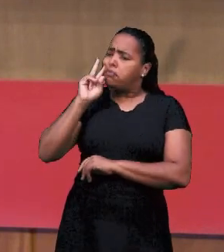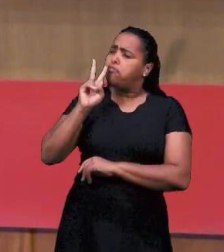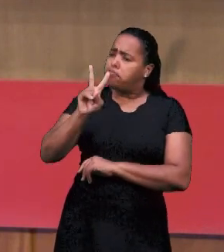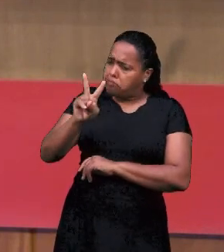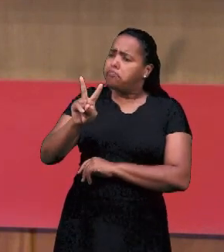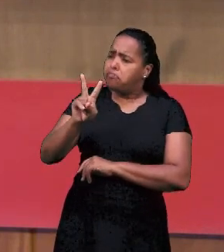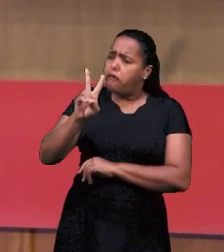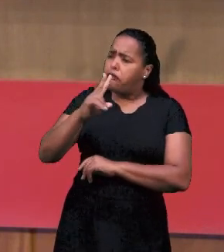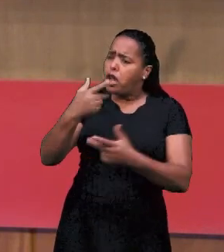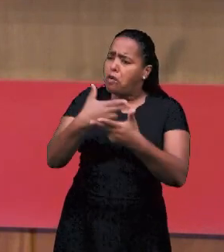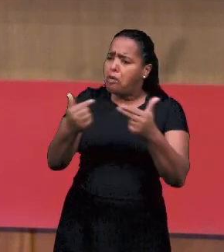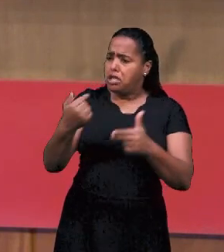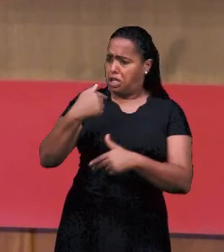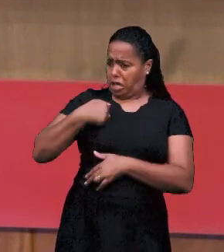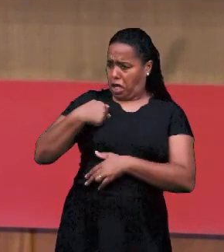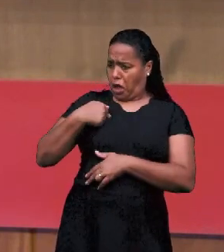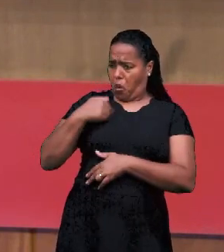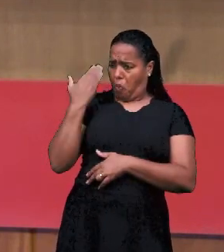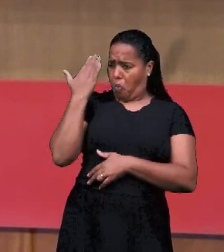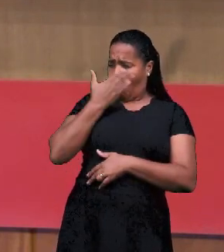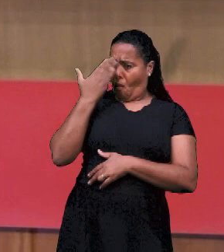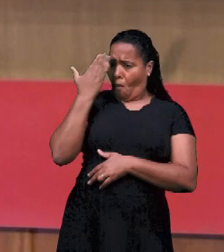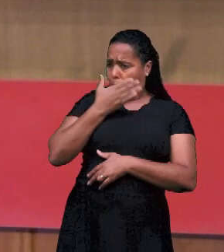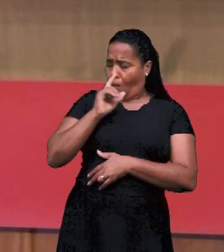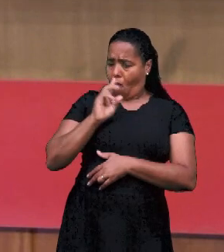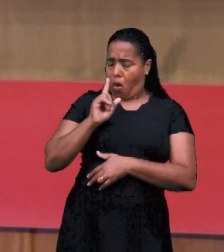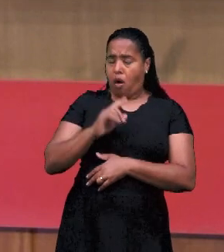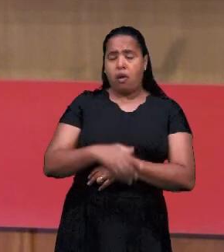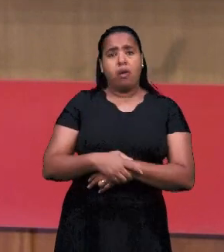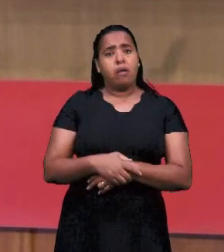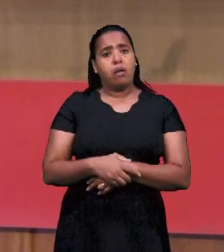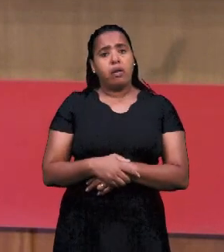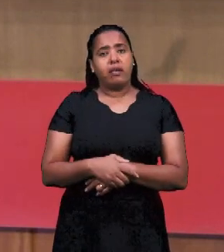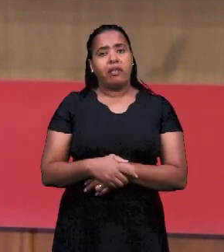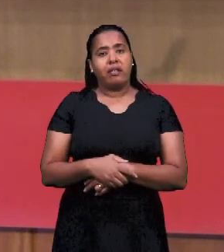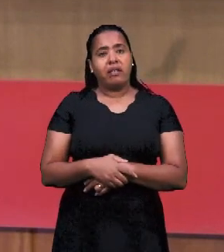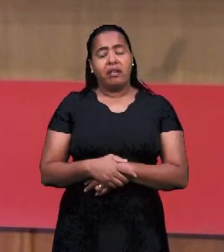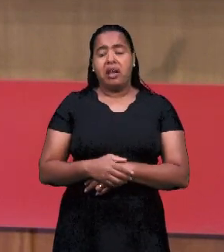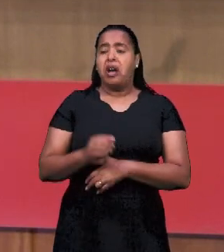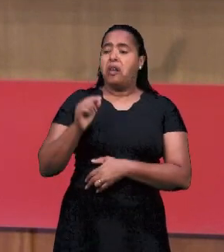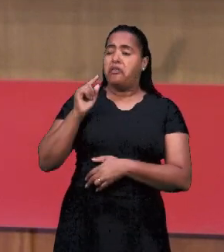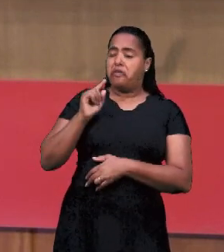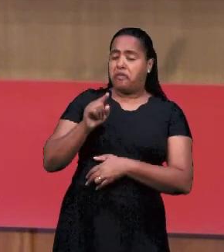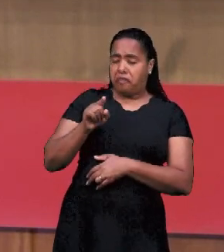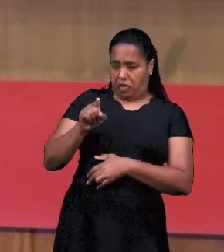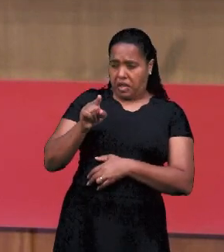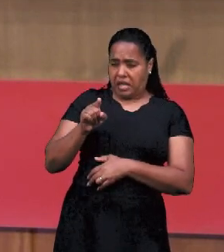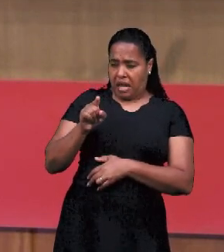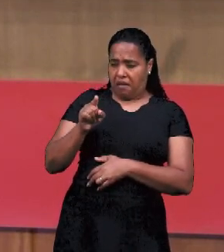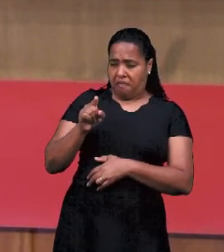сейчас, он говорит, Амадео, ты увидишь такие вещи, которые я не увижу.